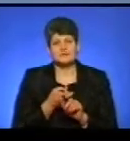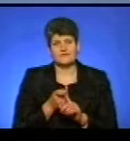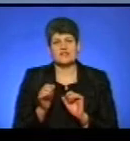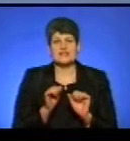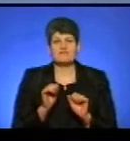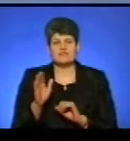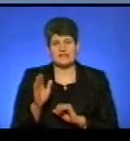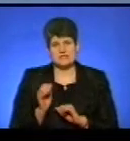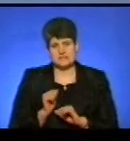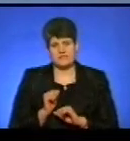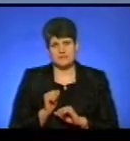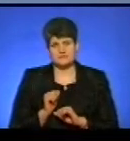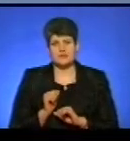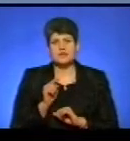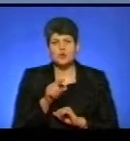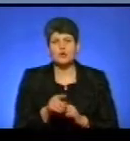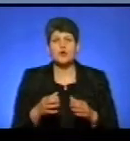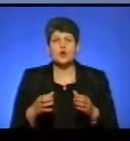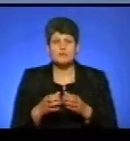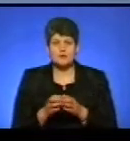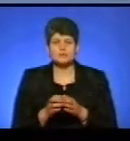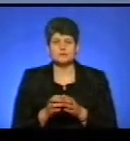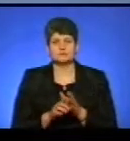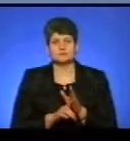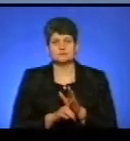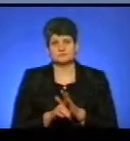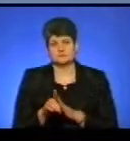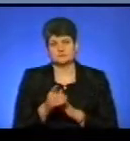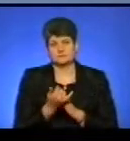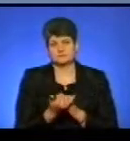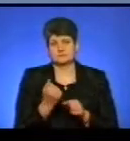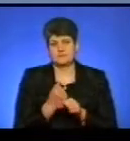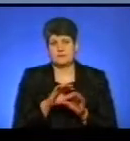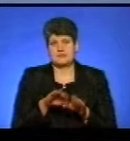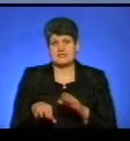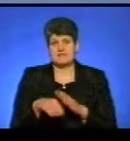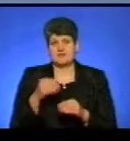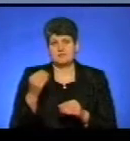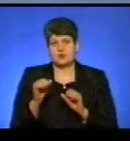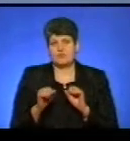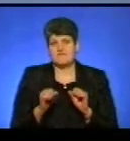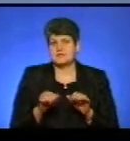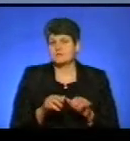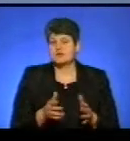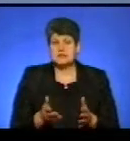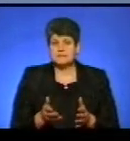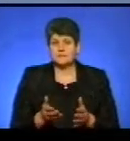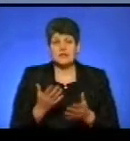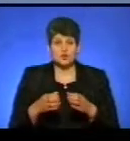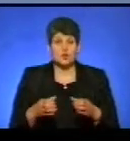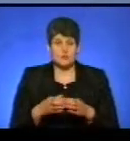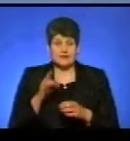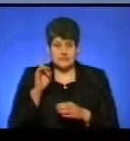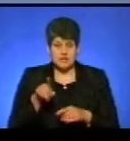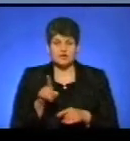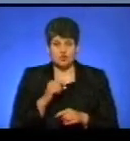і від тої команди, яка прийде зараз після виборів на управлінський цей процес. Якщо команда знає,